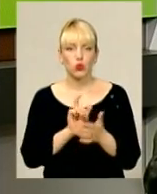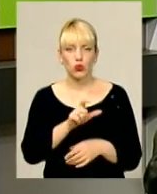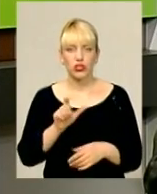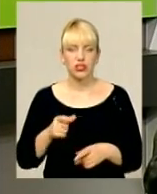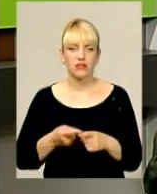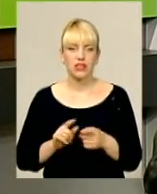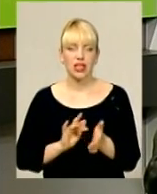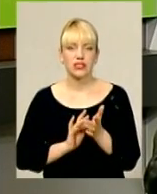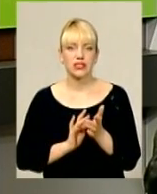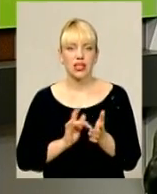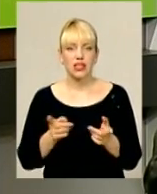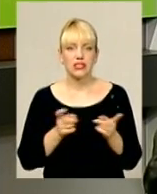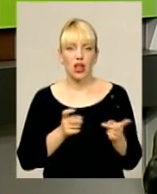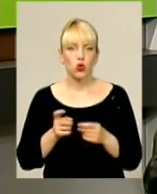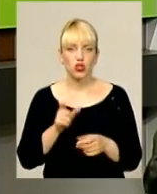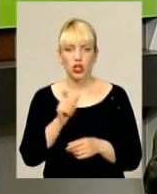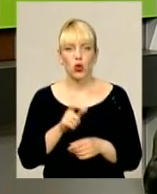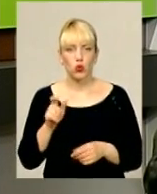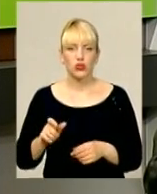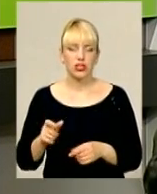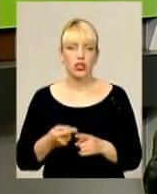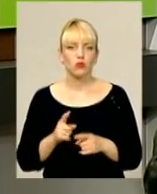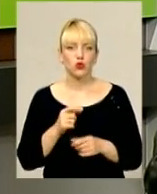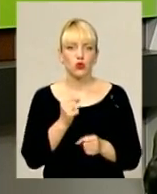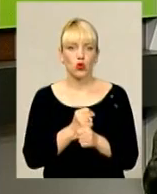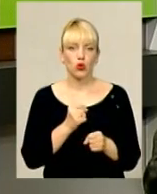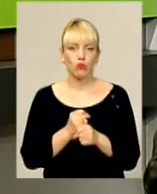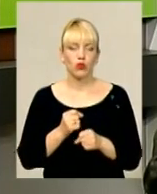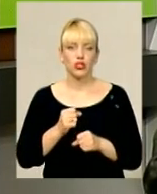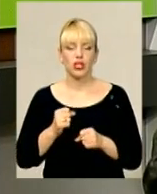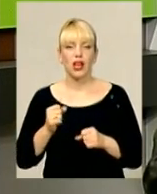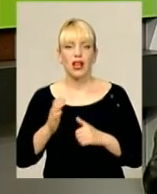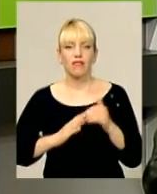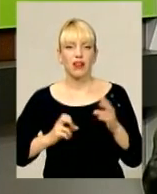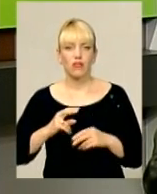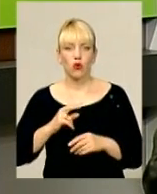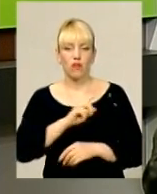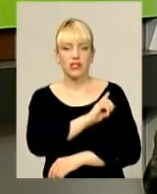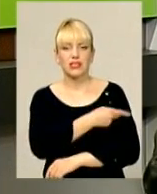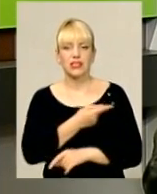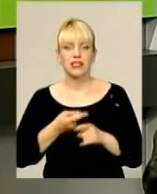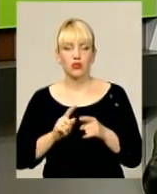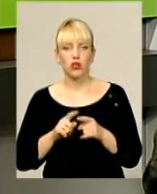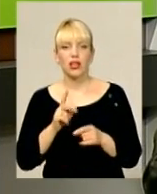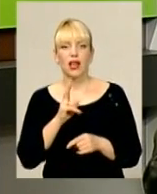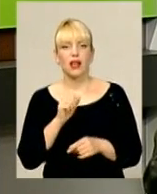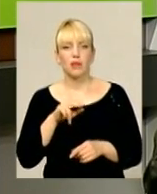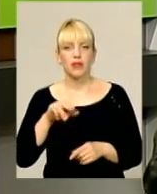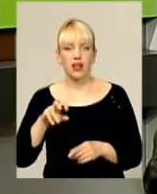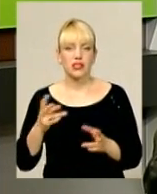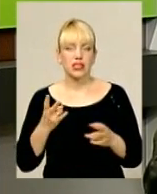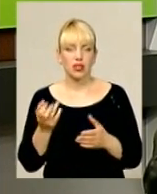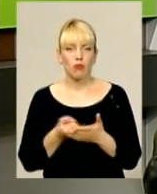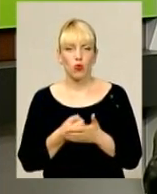це і залучення людського капіталу, тому що робоча сила, кваліфікована робоча сила – це той капітал, за який так само треба боротися.